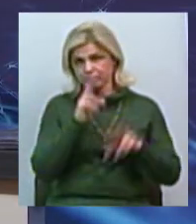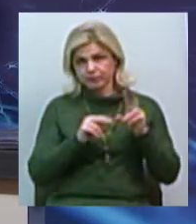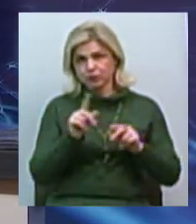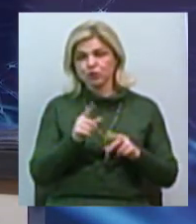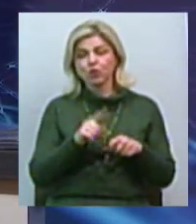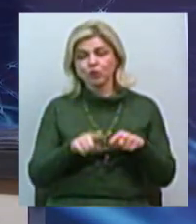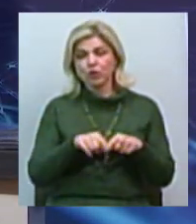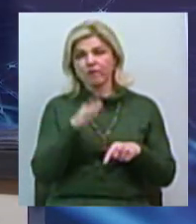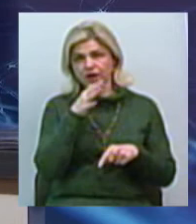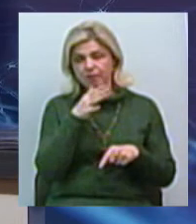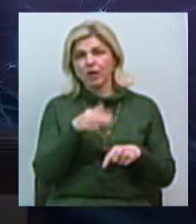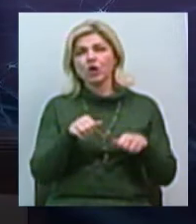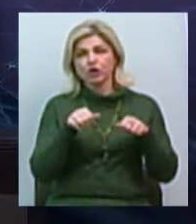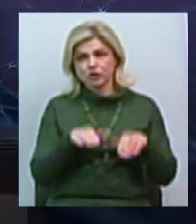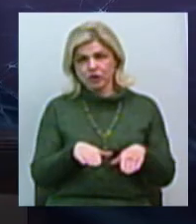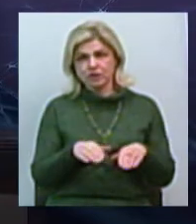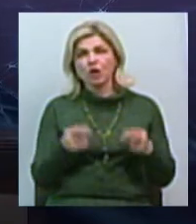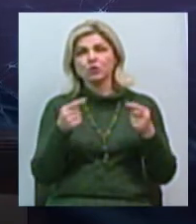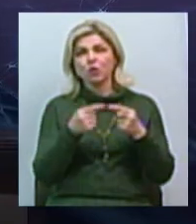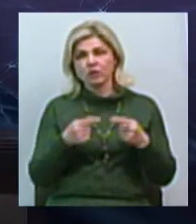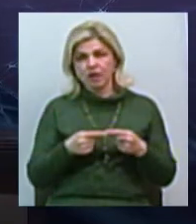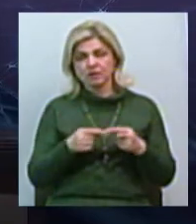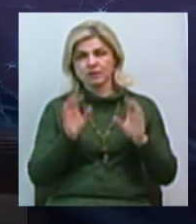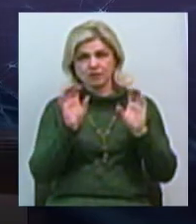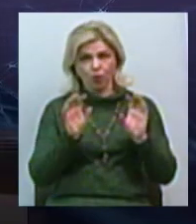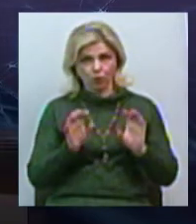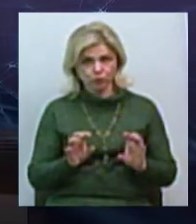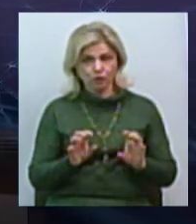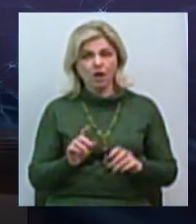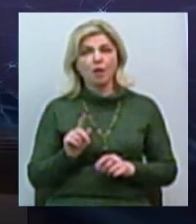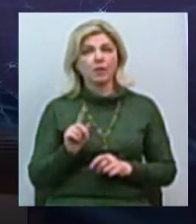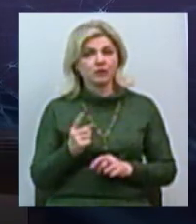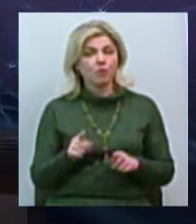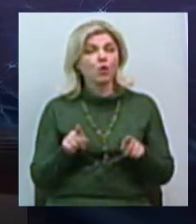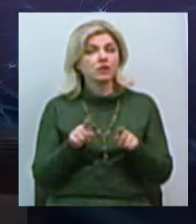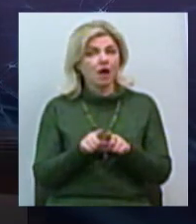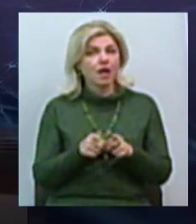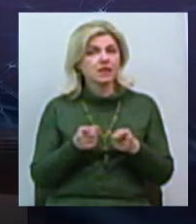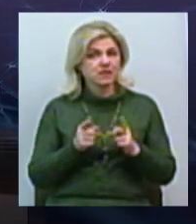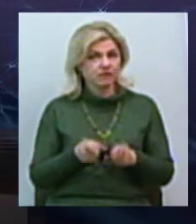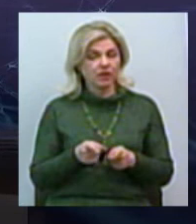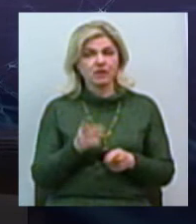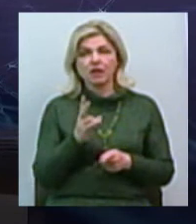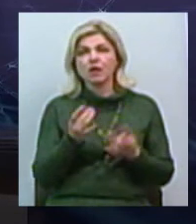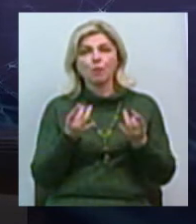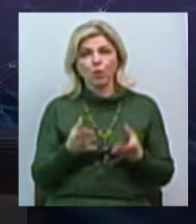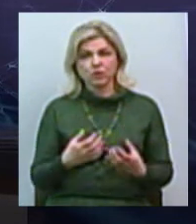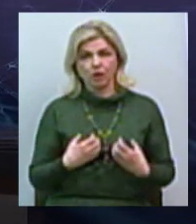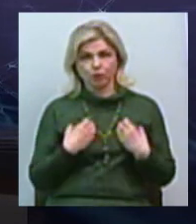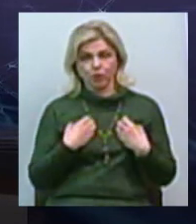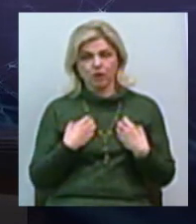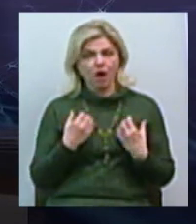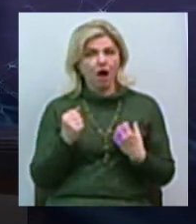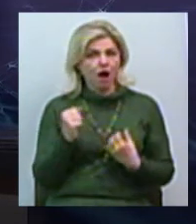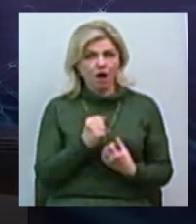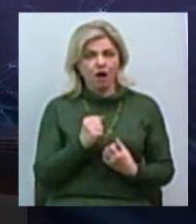разрешиться, согласно закону, тому що подобне, дійсно, не просто відпугиває, а відпугає